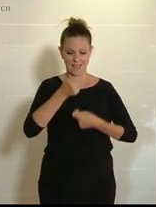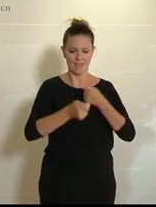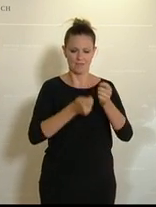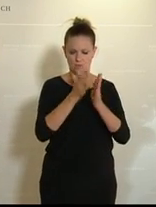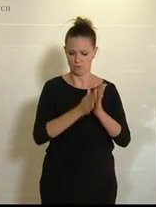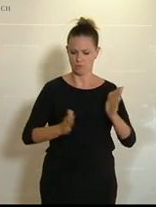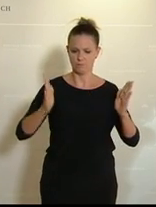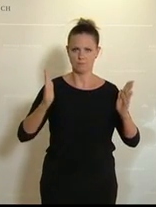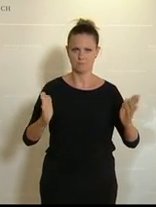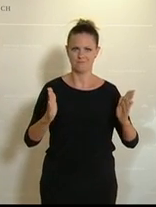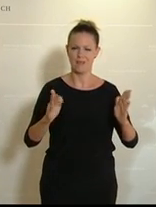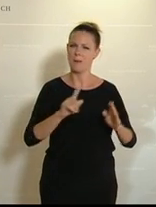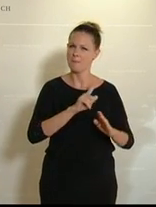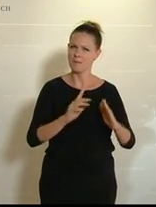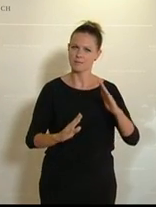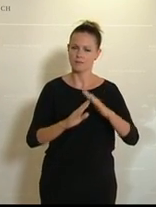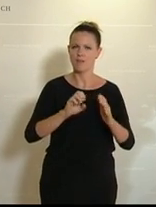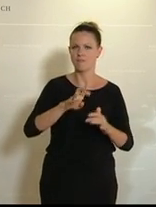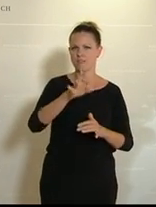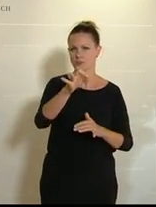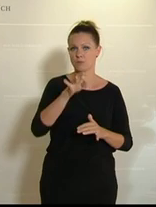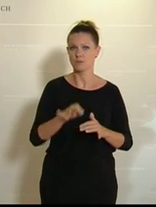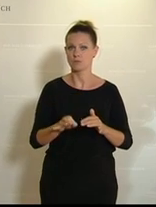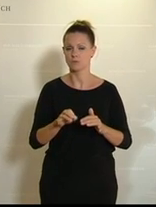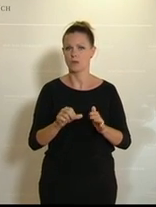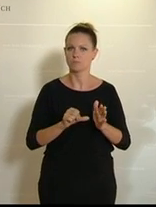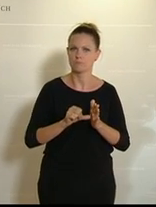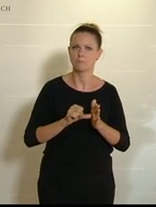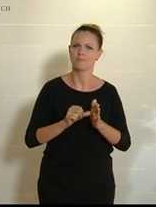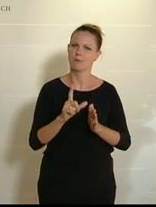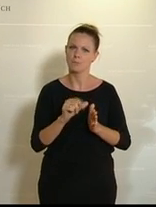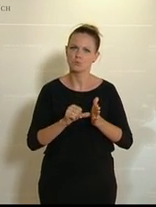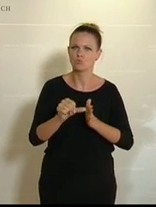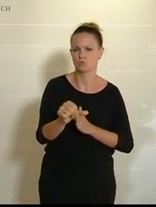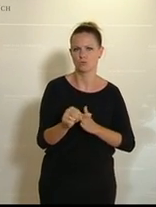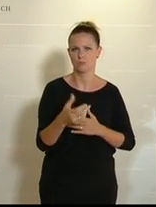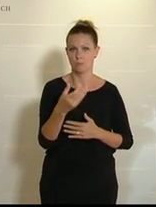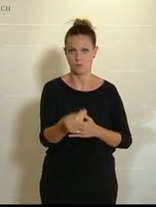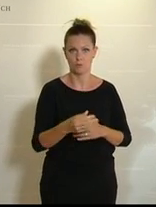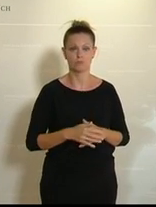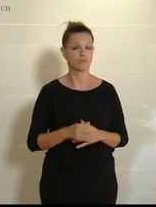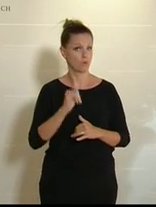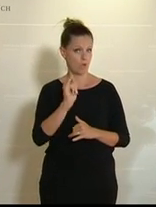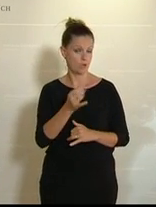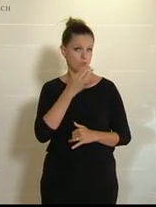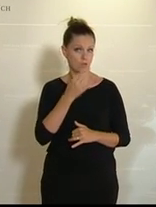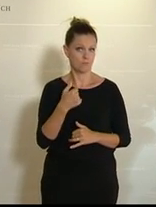diesem Zeitraum werden mit bis zu 14 Prozent bezuschusst. Und ja, stehe dazu,